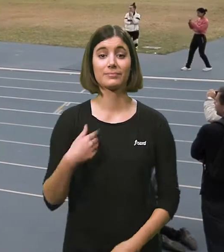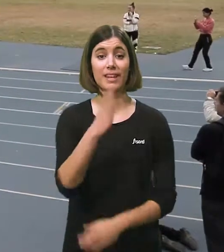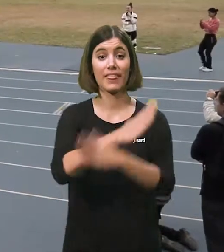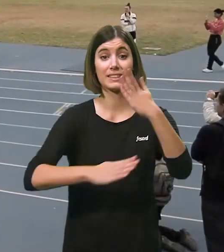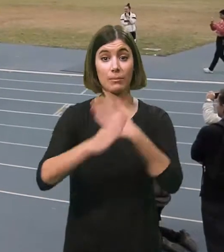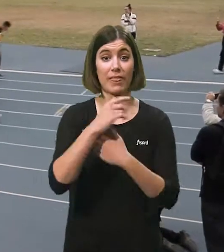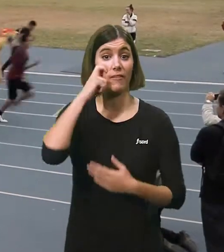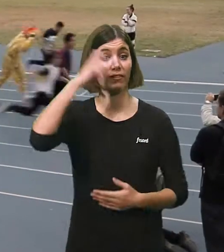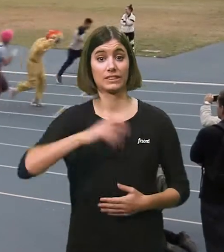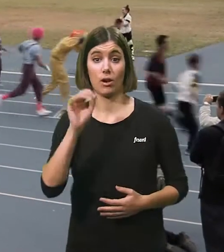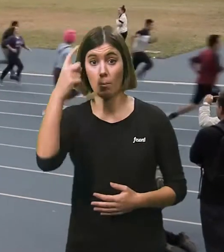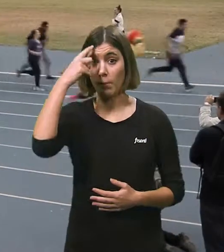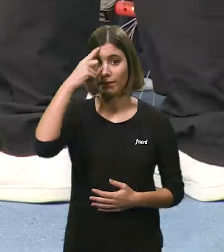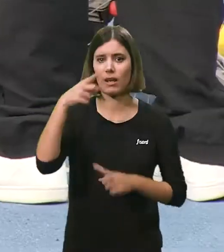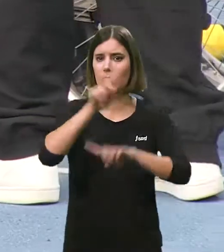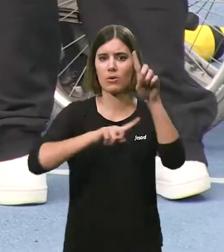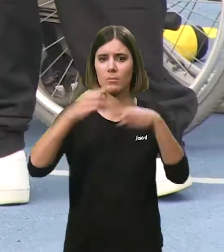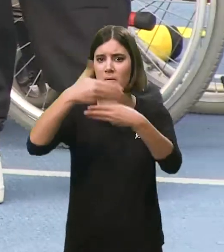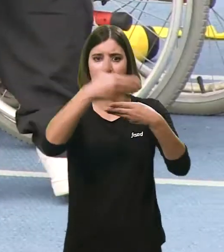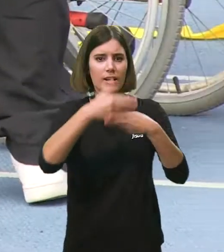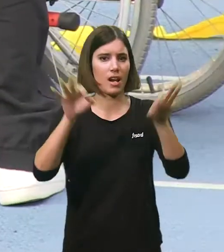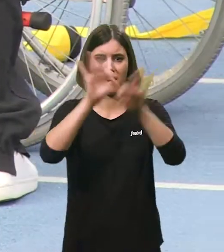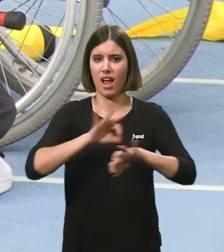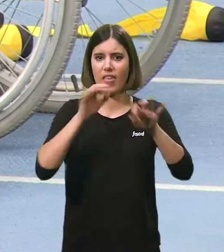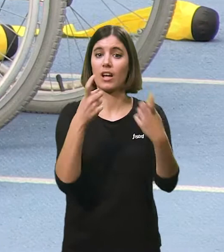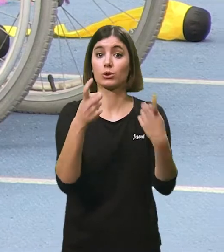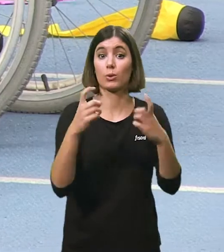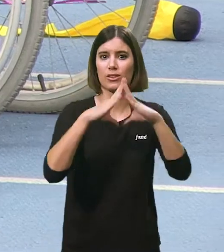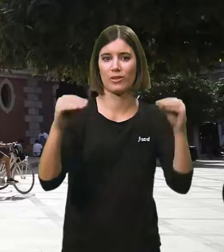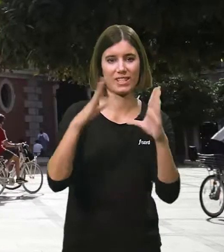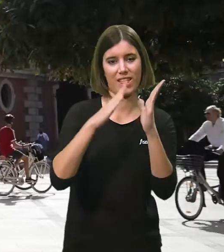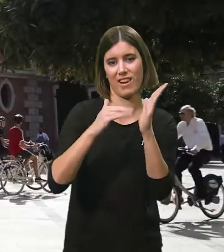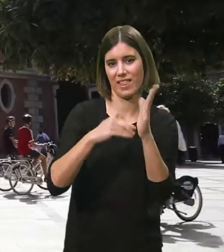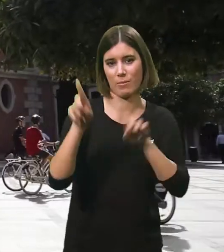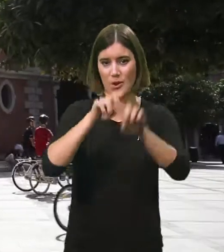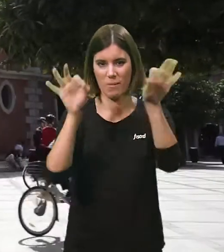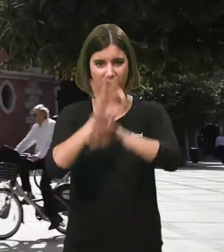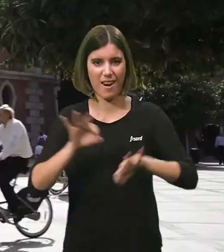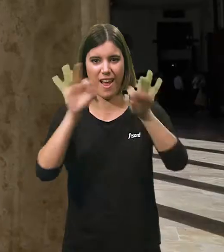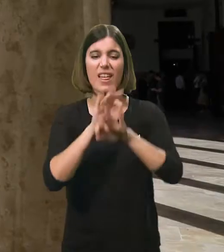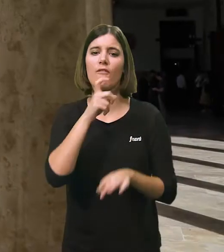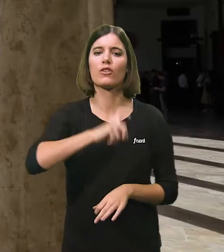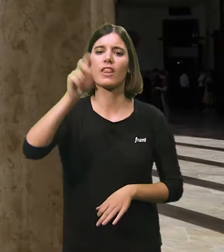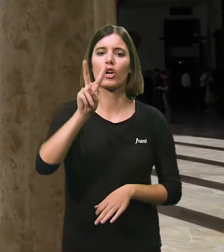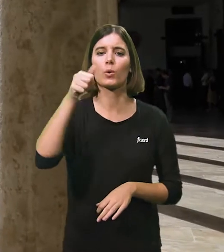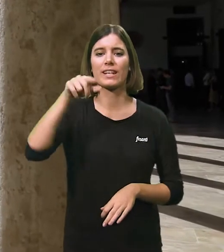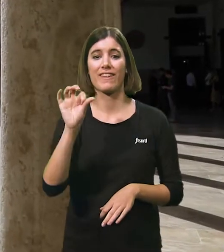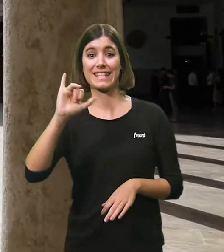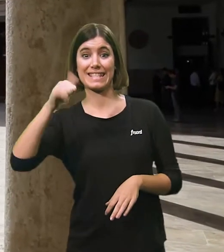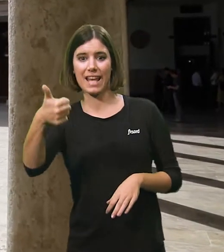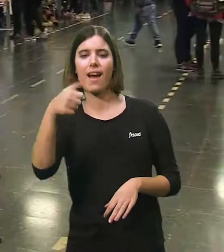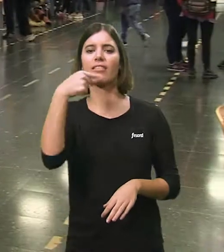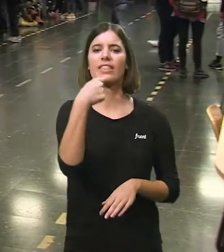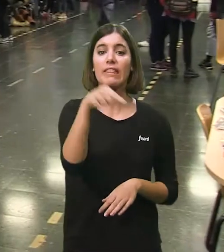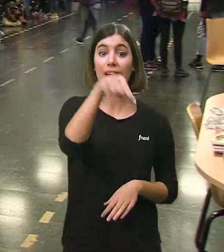La discapacitat física o mental La no és cap impediment per a l'estudiantat de la Universitat de València. La Fundació Universia ha qualificat aquesta institució